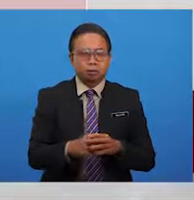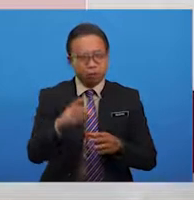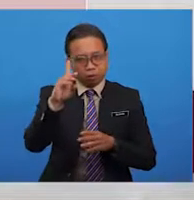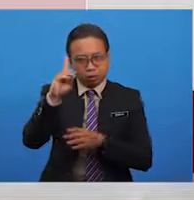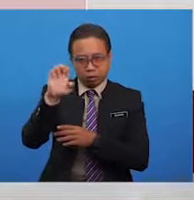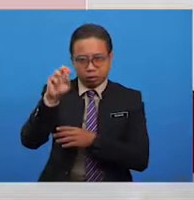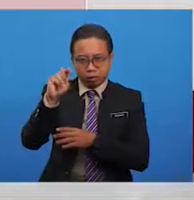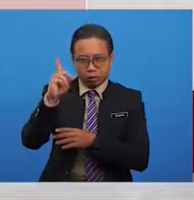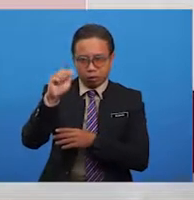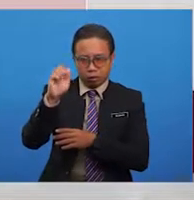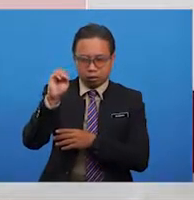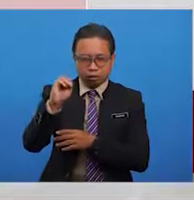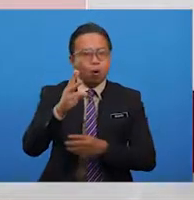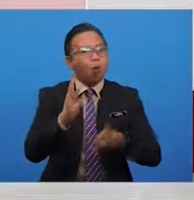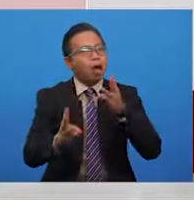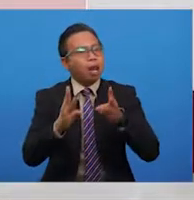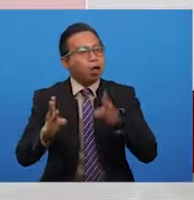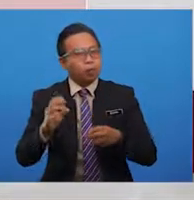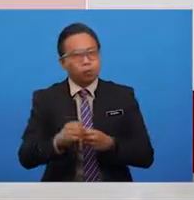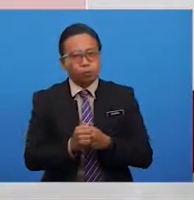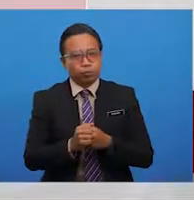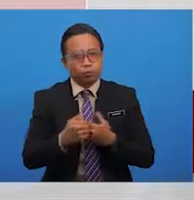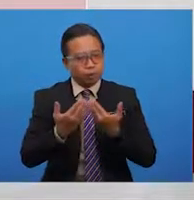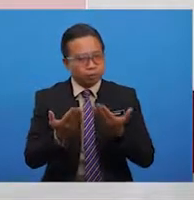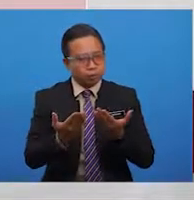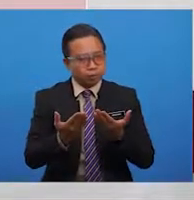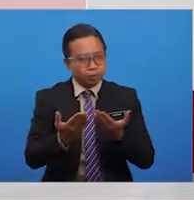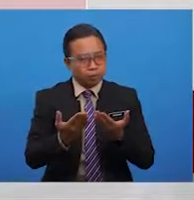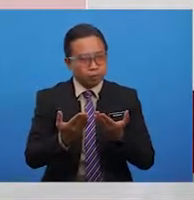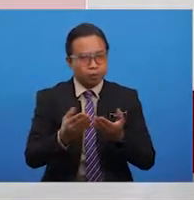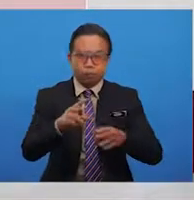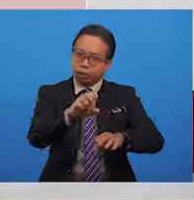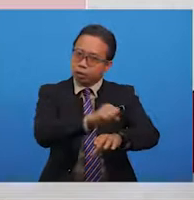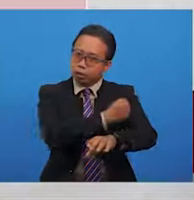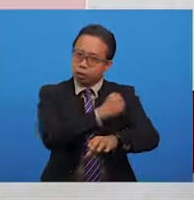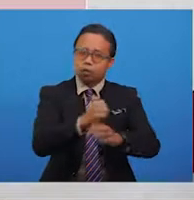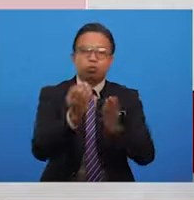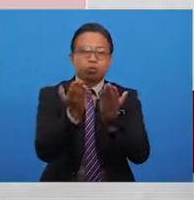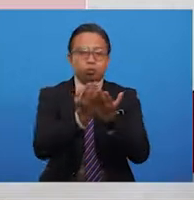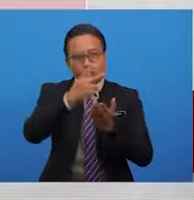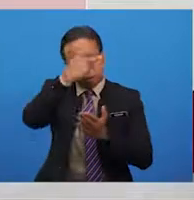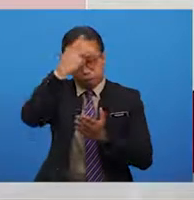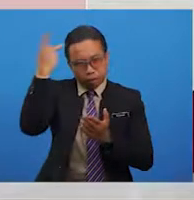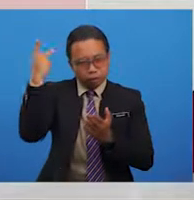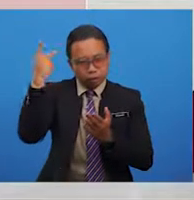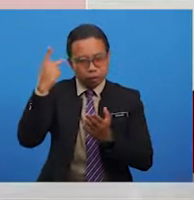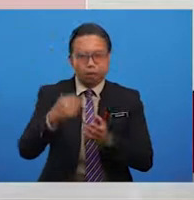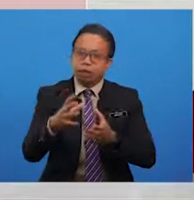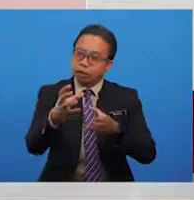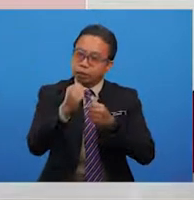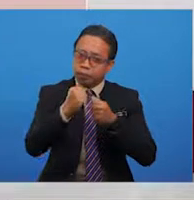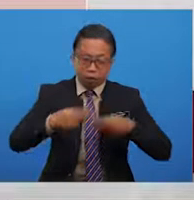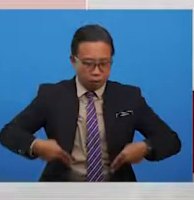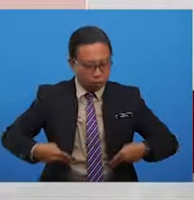dendam. Walau bagaimanapun penyajak masih bersyukur kerana berpeluang menikmati